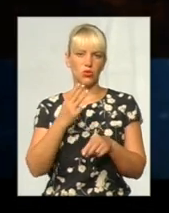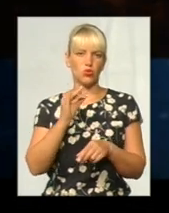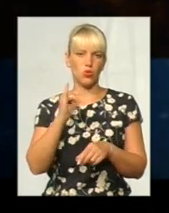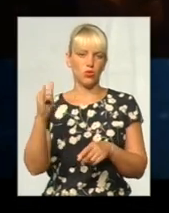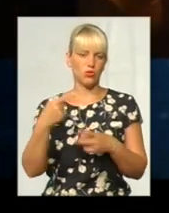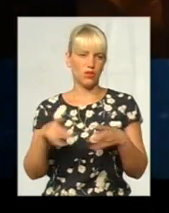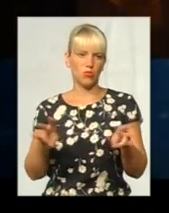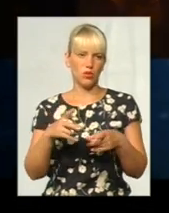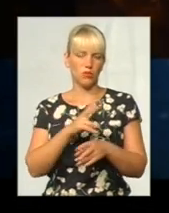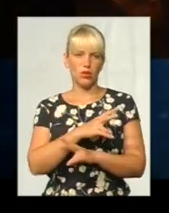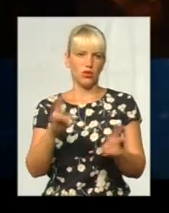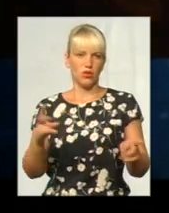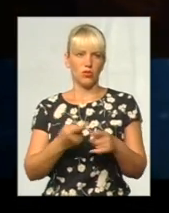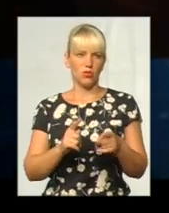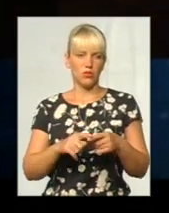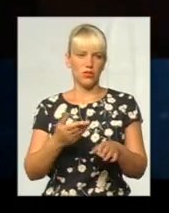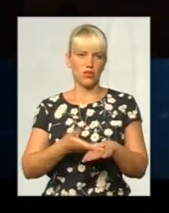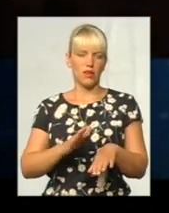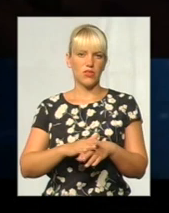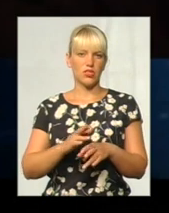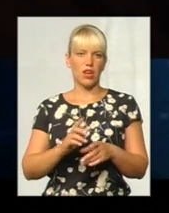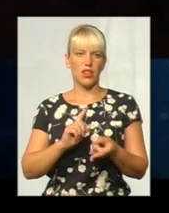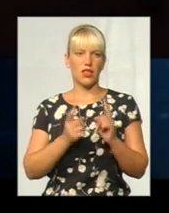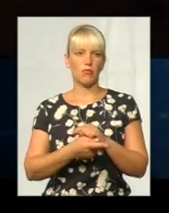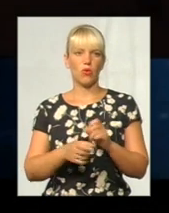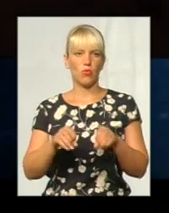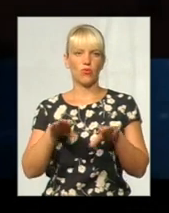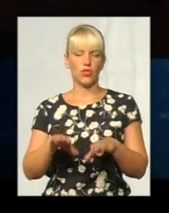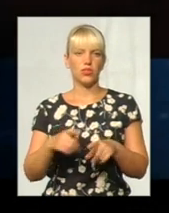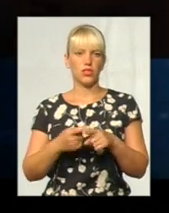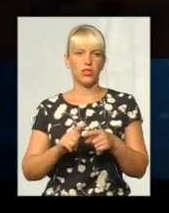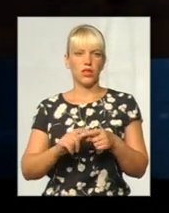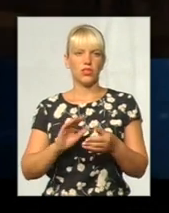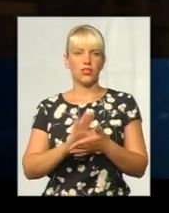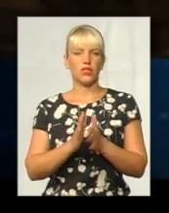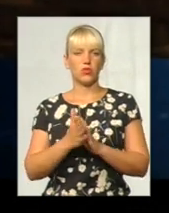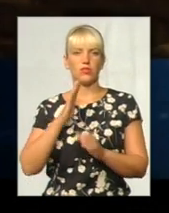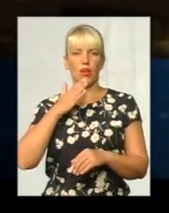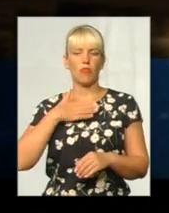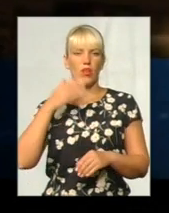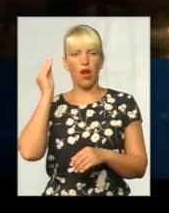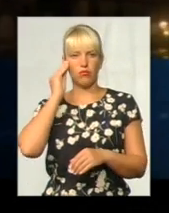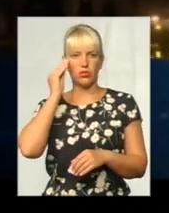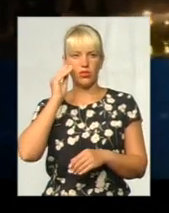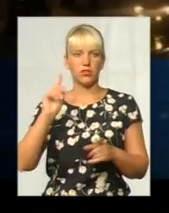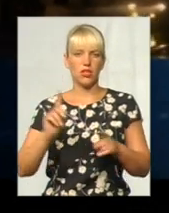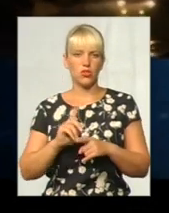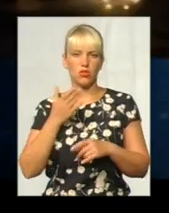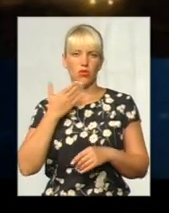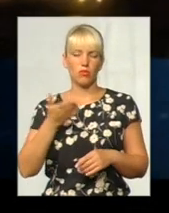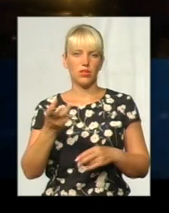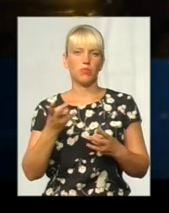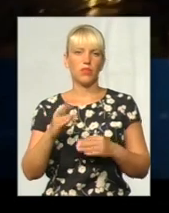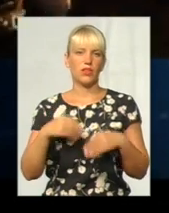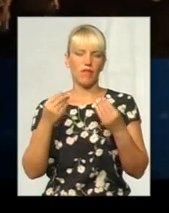ходити і далі це все живати. Це заважає навпаки вирішенні даної ситуації. Моя позиція, що коментарі повинні